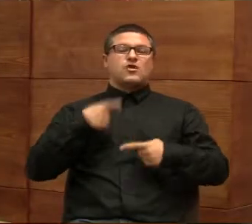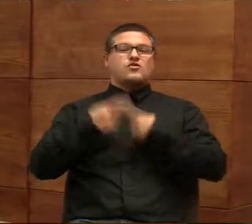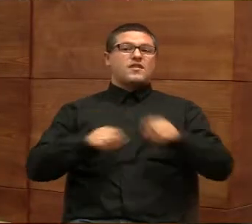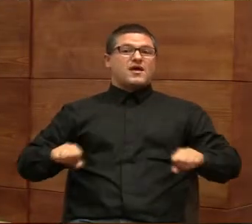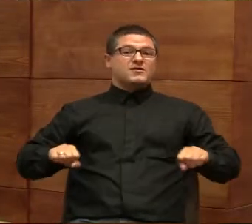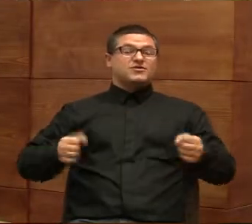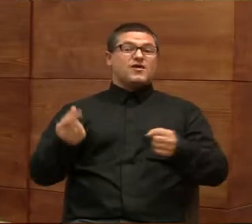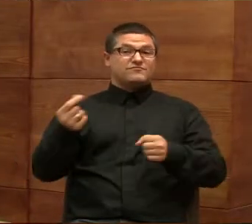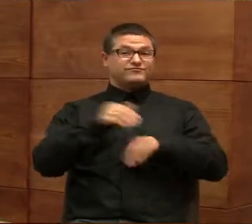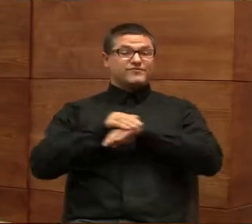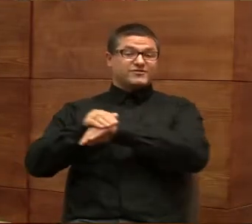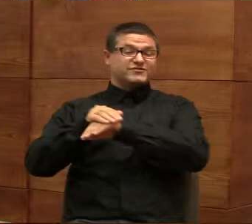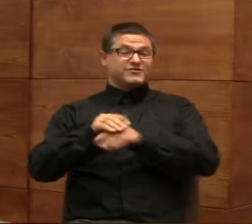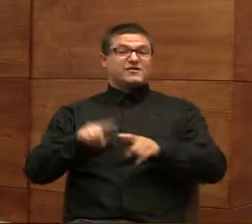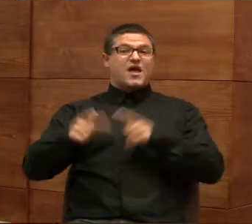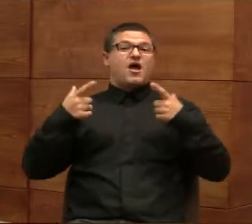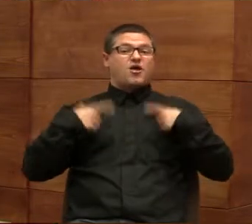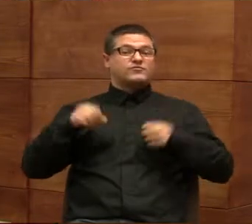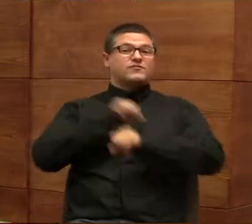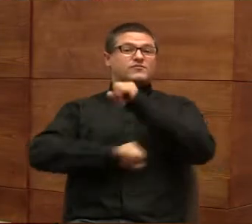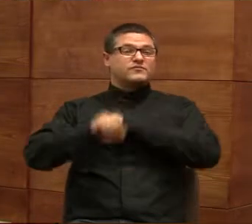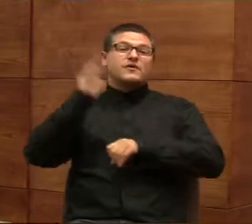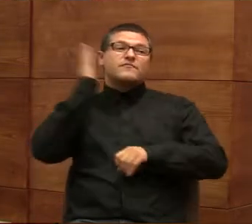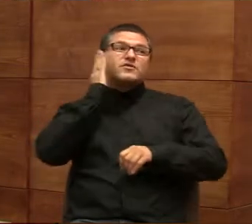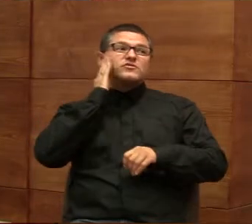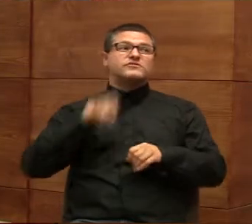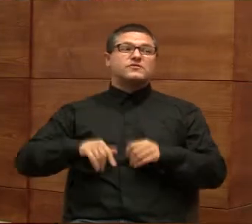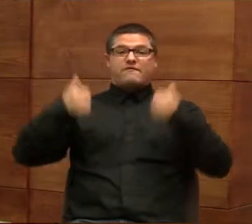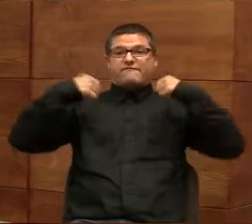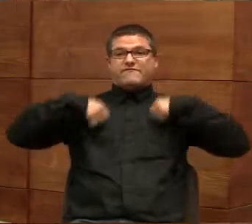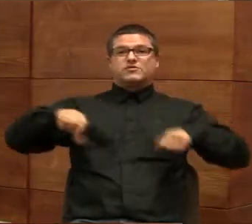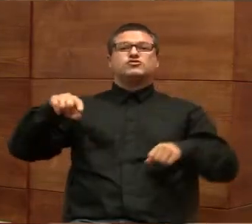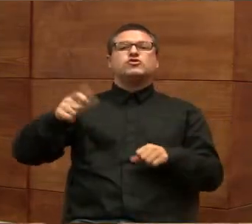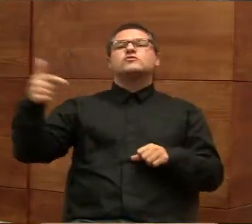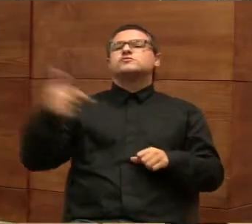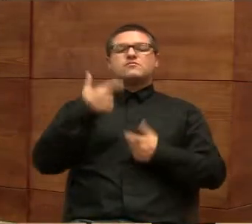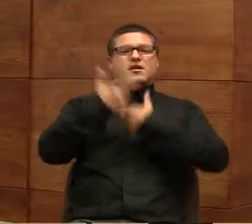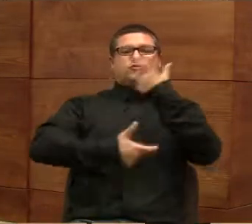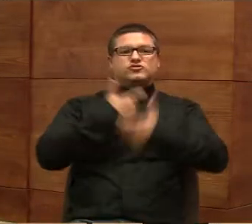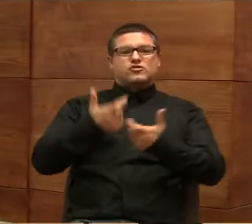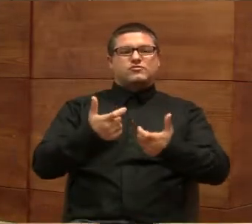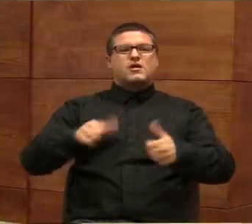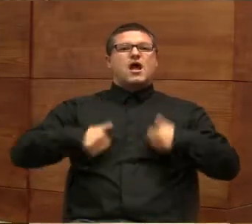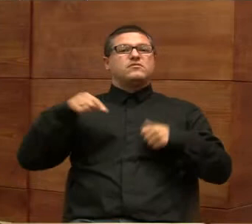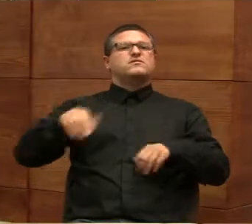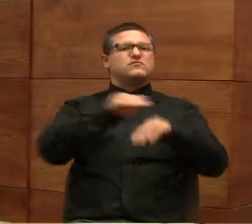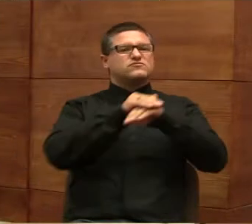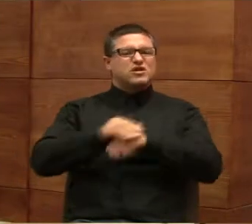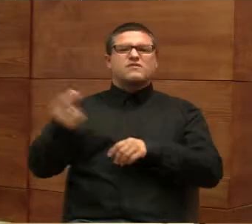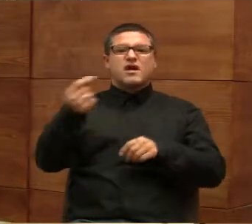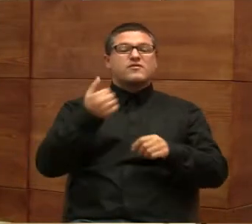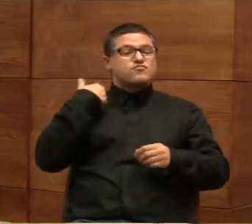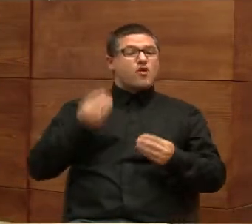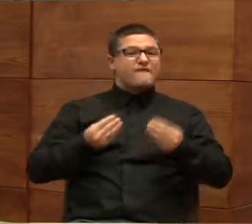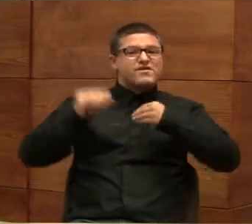partnerskich na rzecz aktywizacji niepełnosprawnych mieszkańców terenów miejskich. Co trzeba zrobić, żeby tych partnerskich było